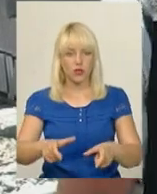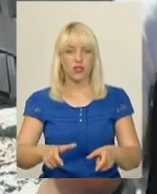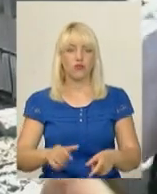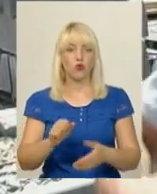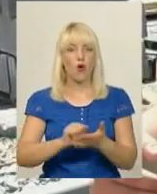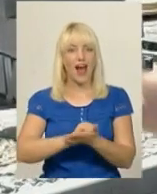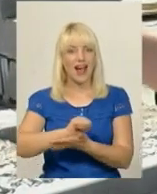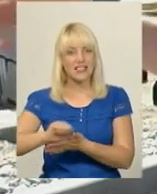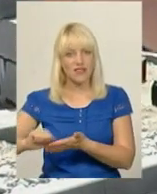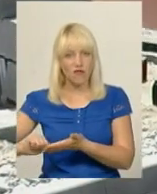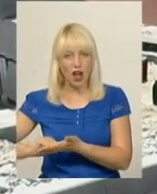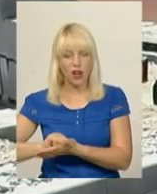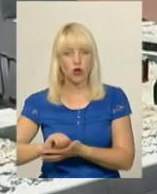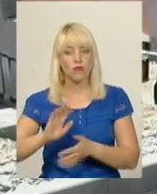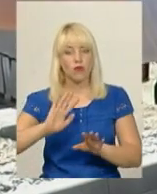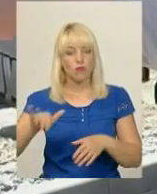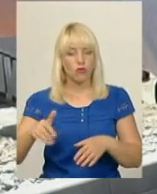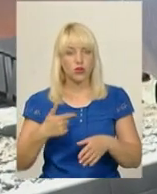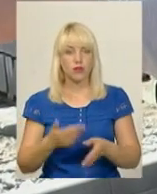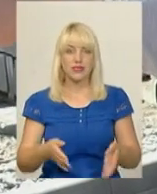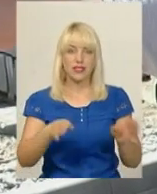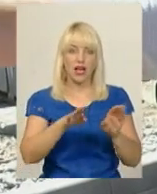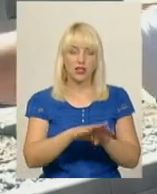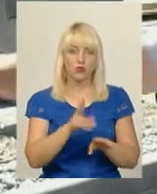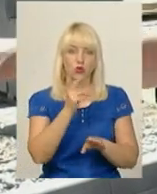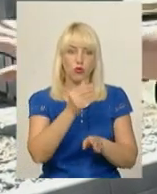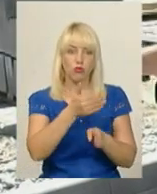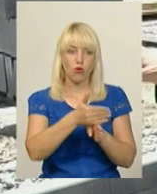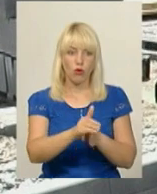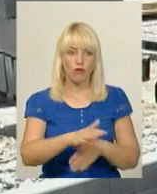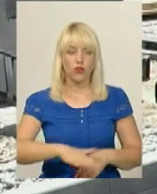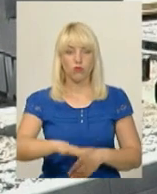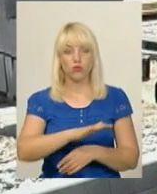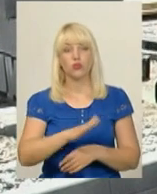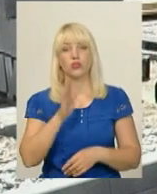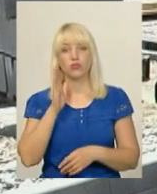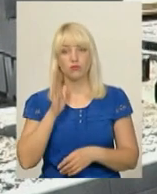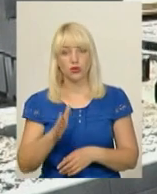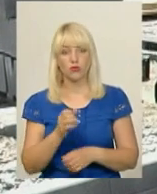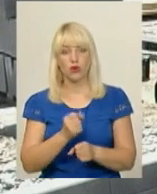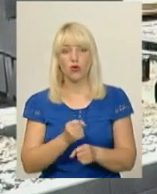покриттям. Потім ми закриваємо другу половину площі і будемо робити